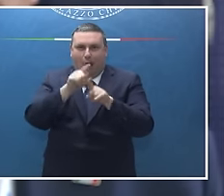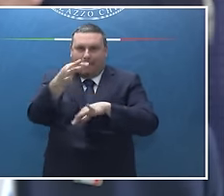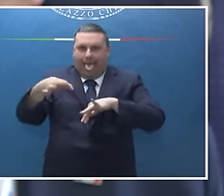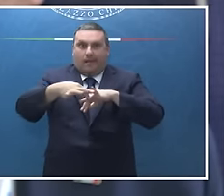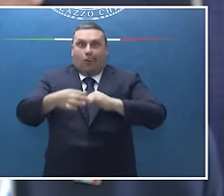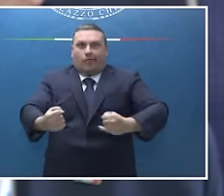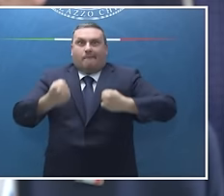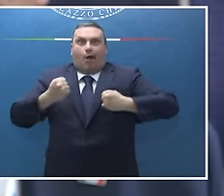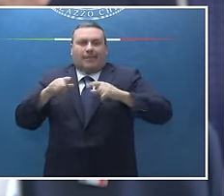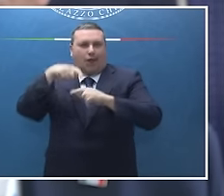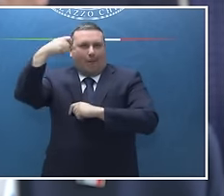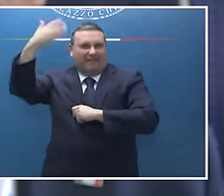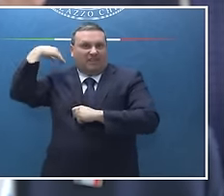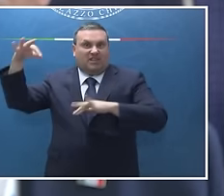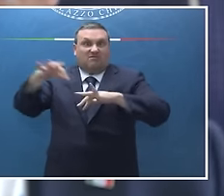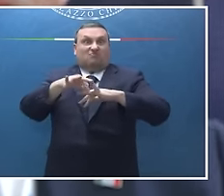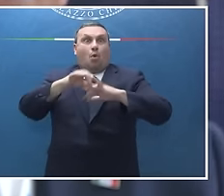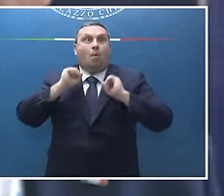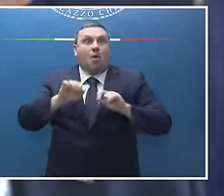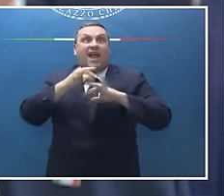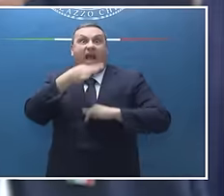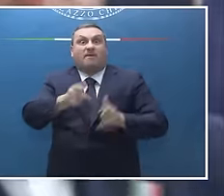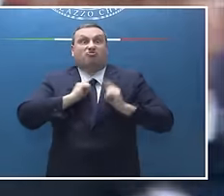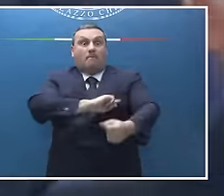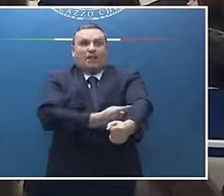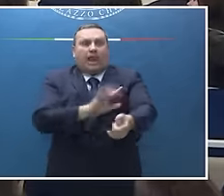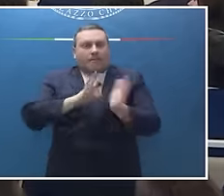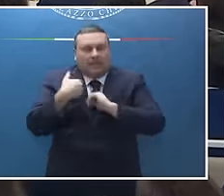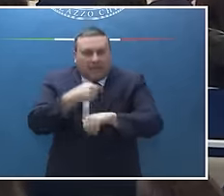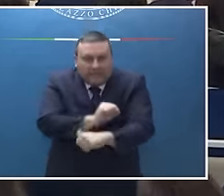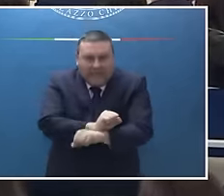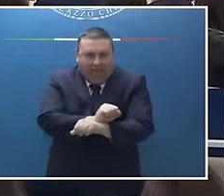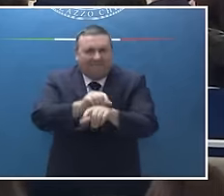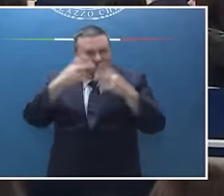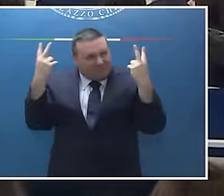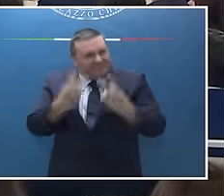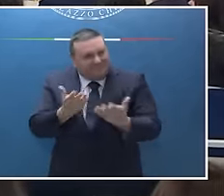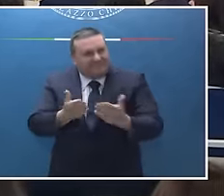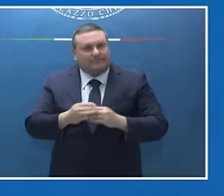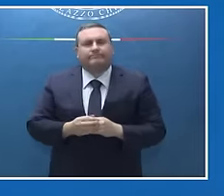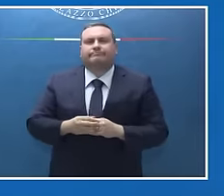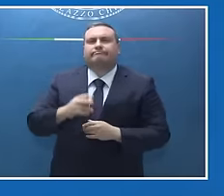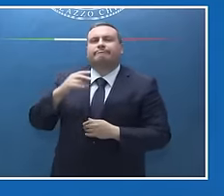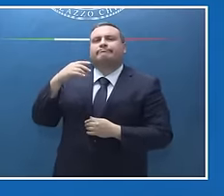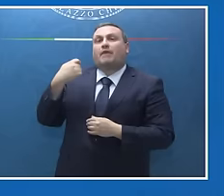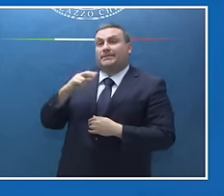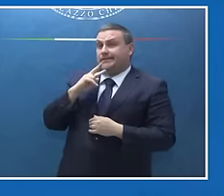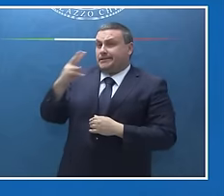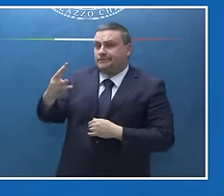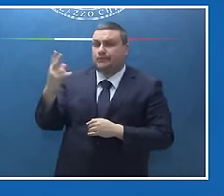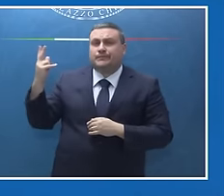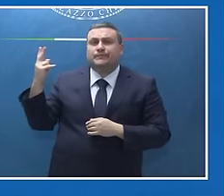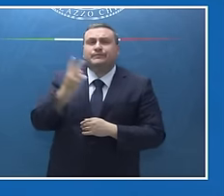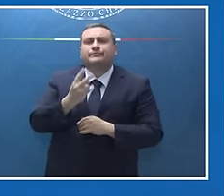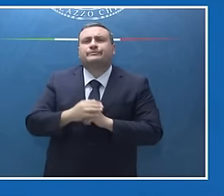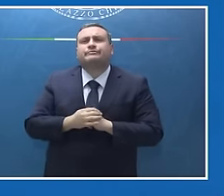Potenziali da straordinari ma capaci di renderti schiavo. Guardi, sicuramente le parole che il Santo Padre ha